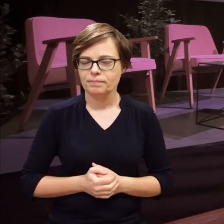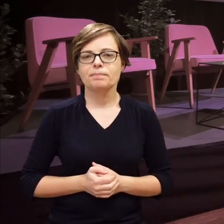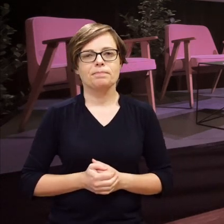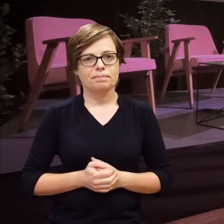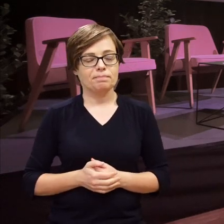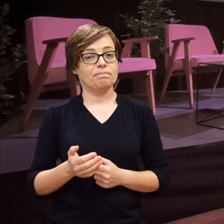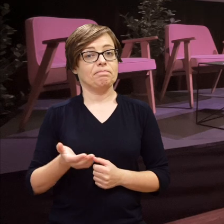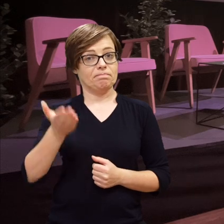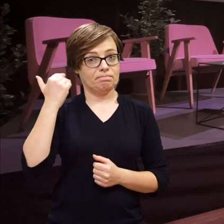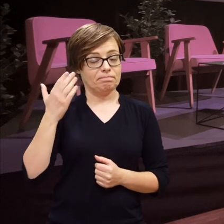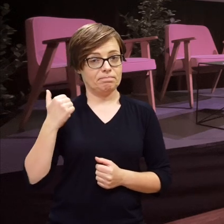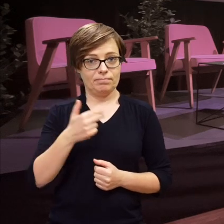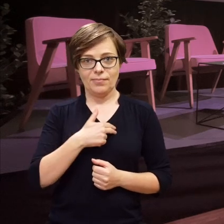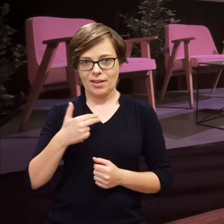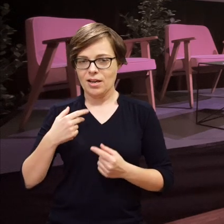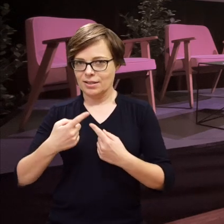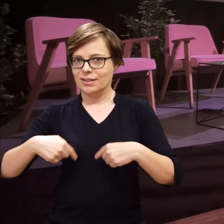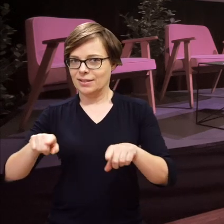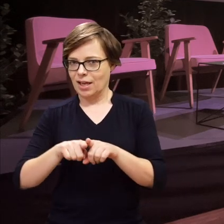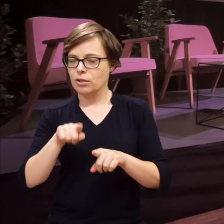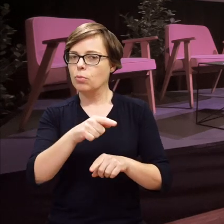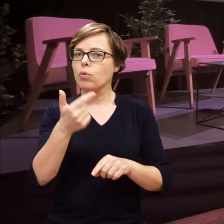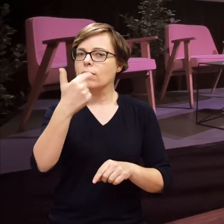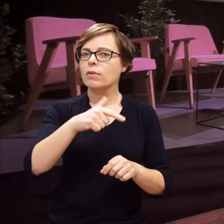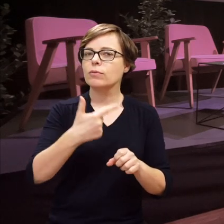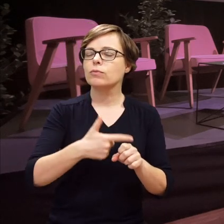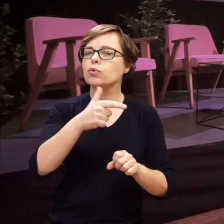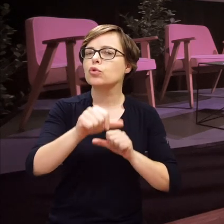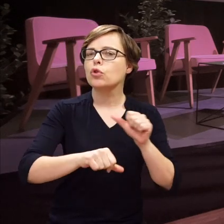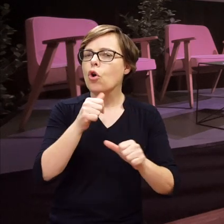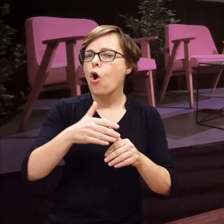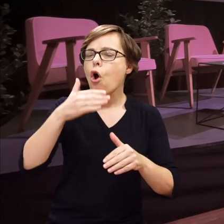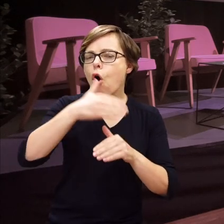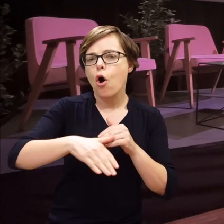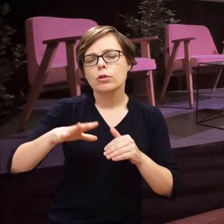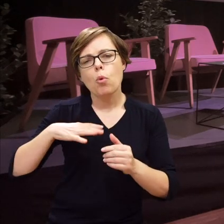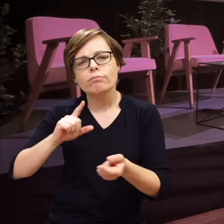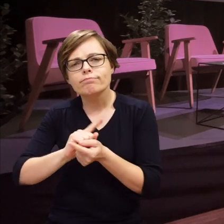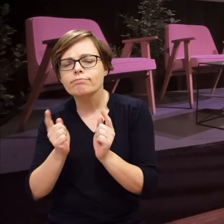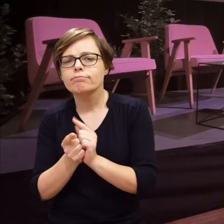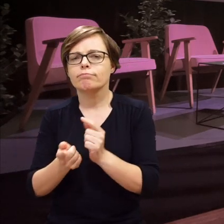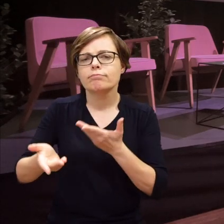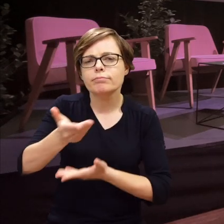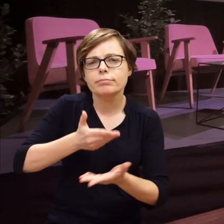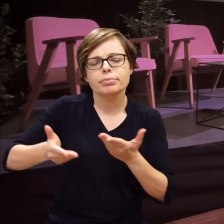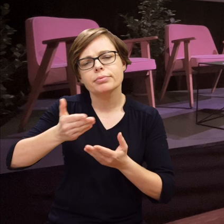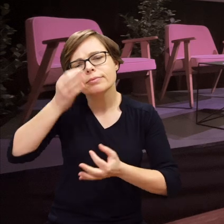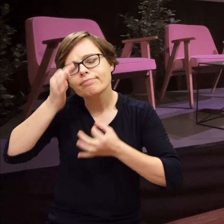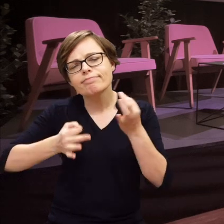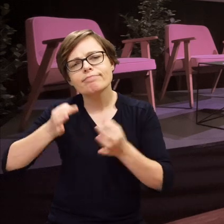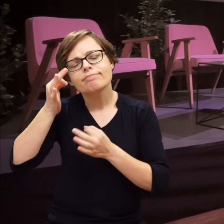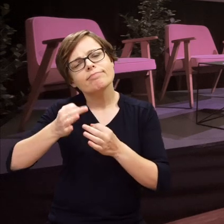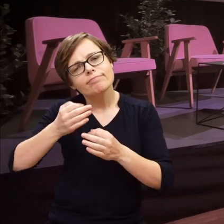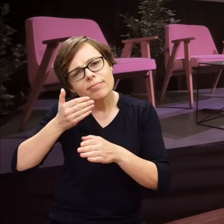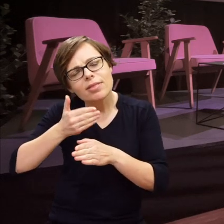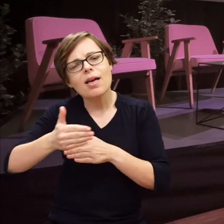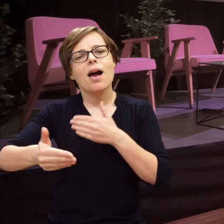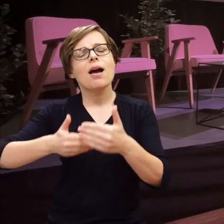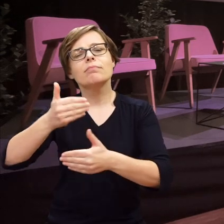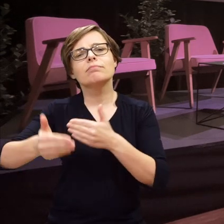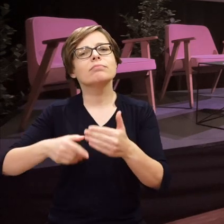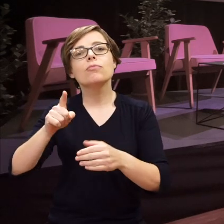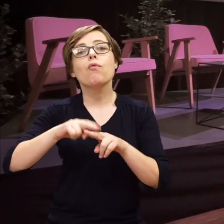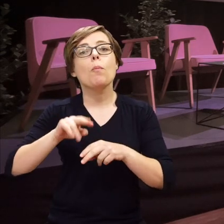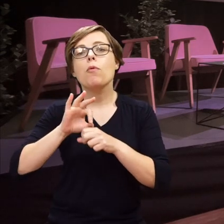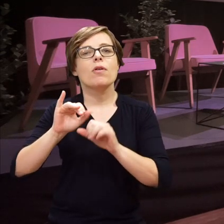Jak spotykaliśmy się z naszym zespołem pod koniec ubiegłego roku rozmawiać o tym, jak chcemy prowadzić Fundację przez kolejne lata,